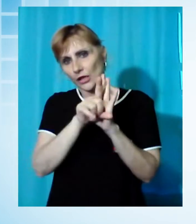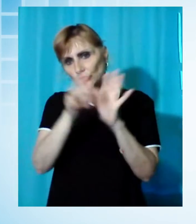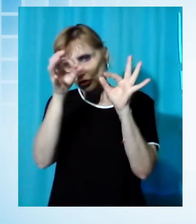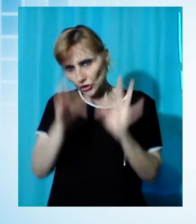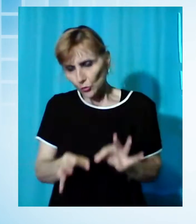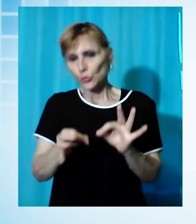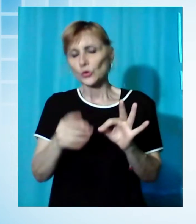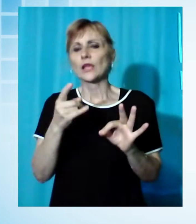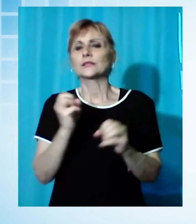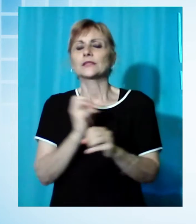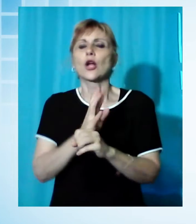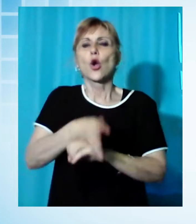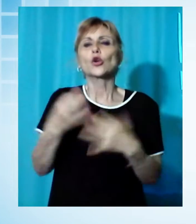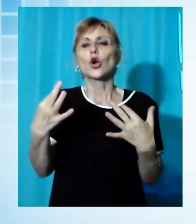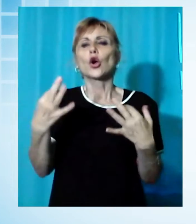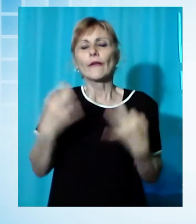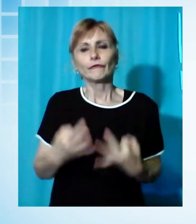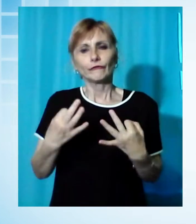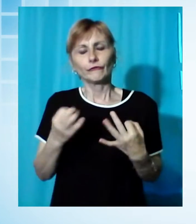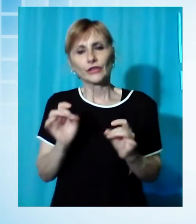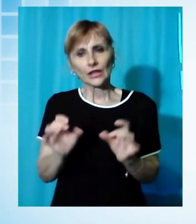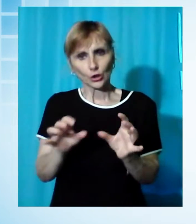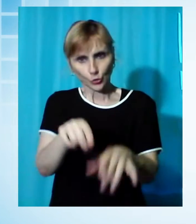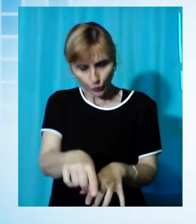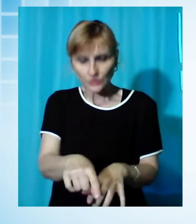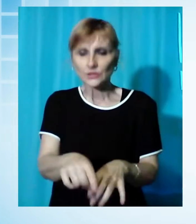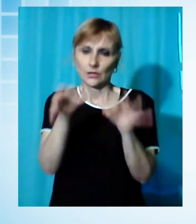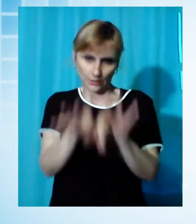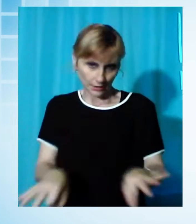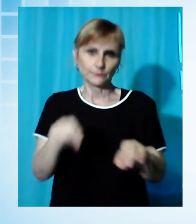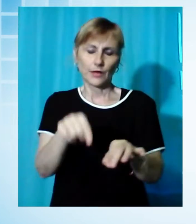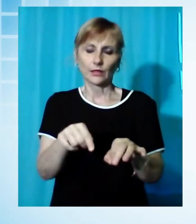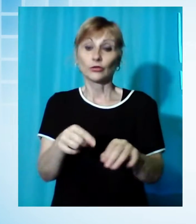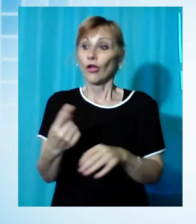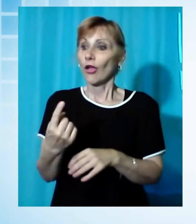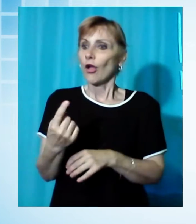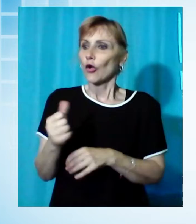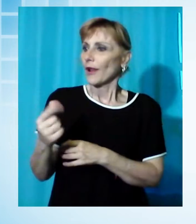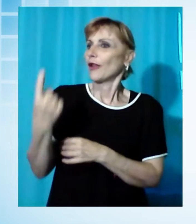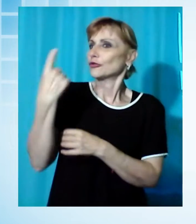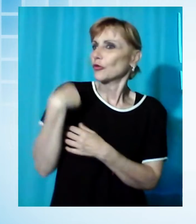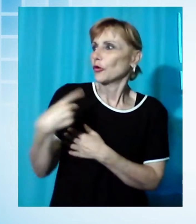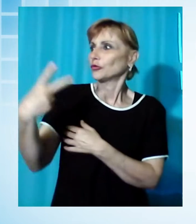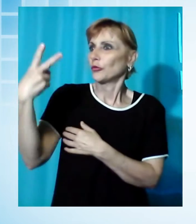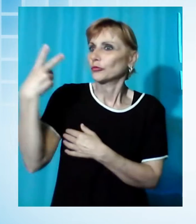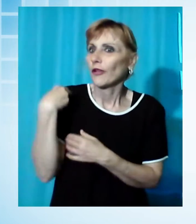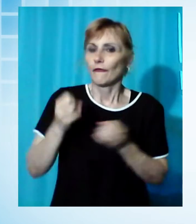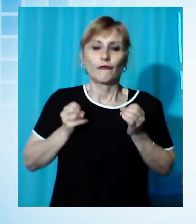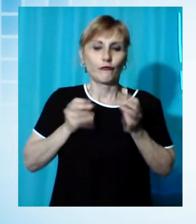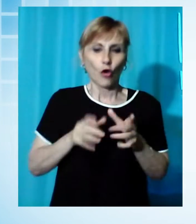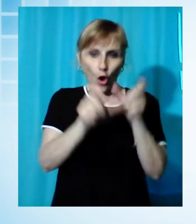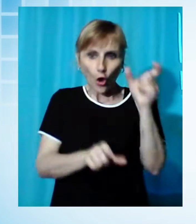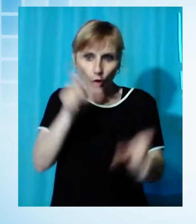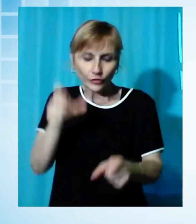'emergenza coronavirus. Gli scorsi anni la distribuzione era un vero e proprio evento, un momento di festa per tutti i volontari che vi partecipavano.